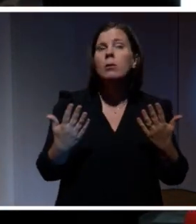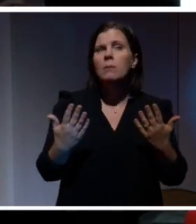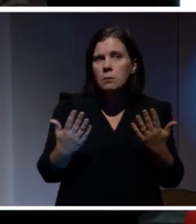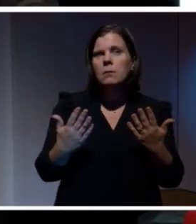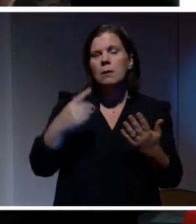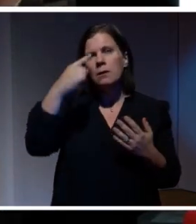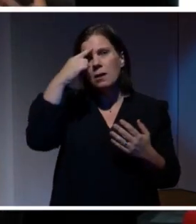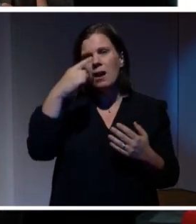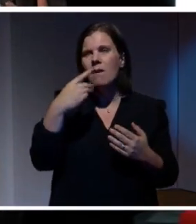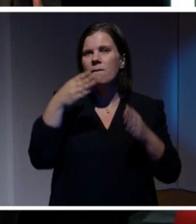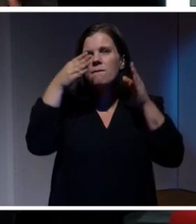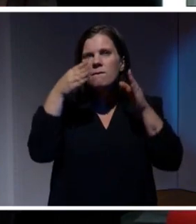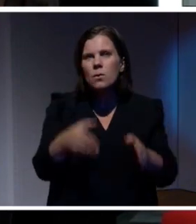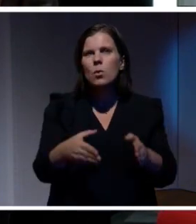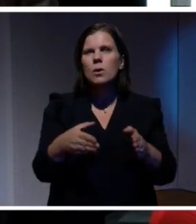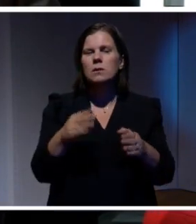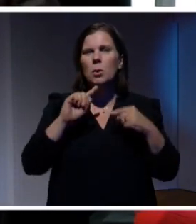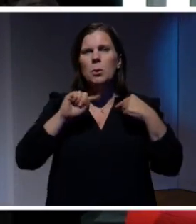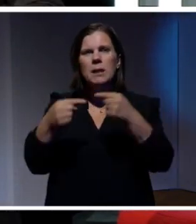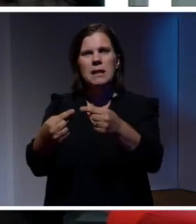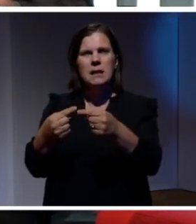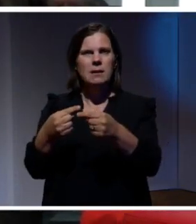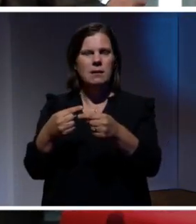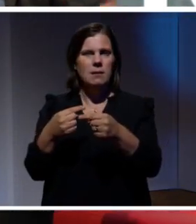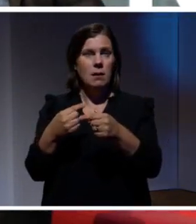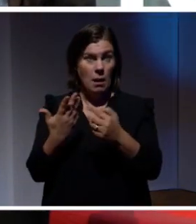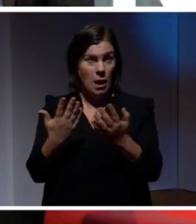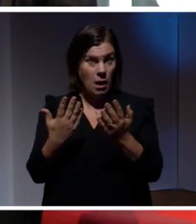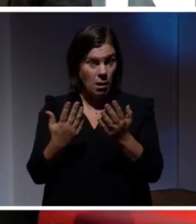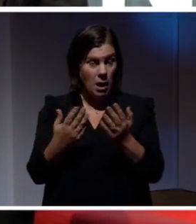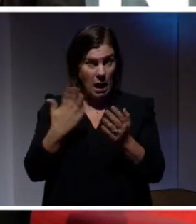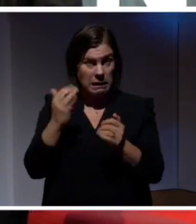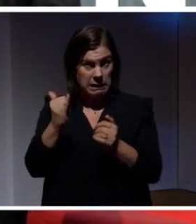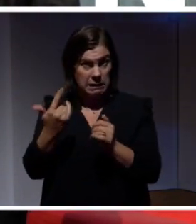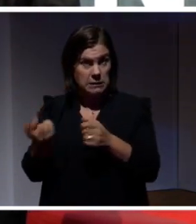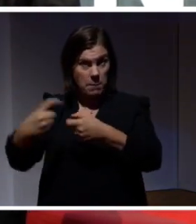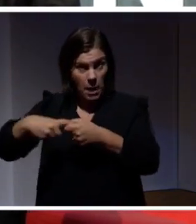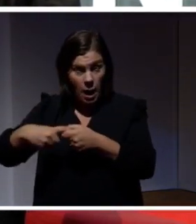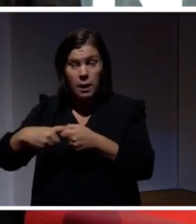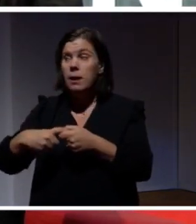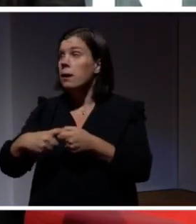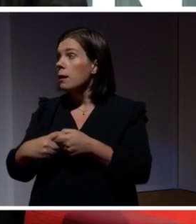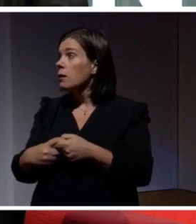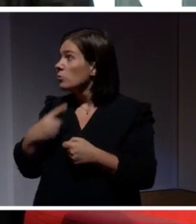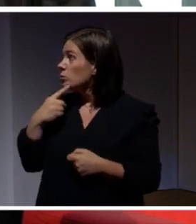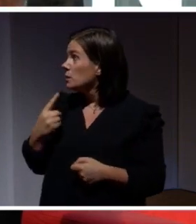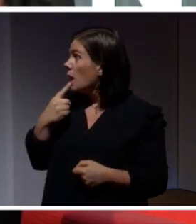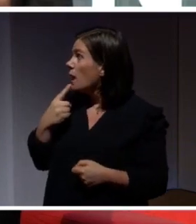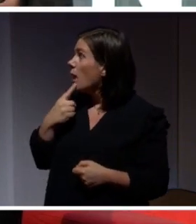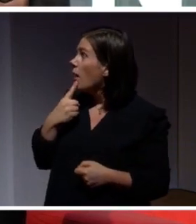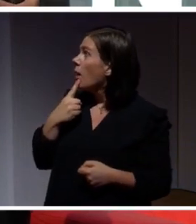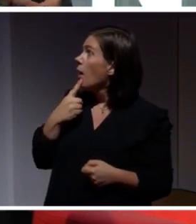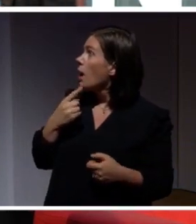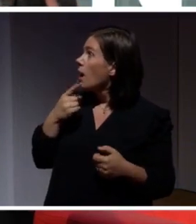exempel fokus, systemätning och rutin och tension. Är det någonting som förekommer i IT-sammanhang? Och här skulle jag ju säga att det här är ju ett